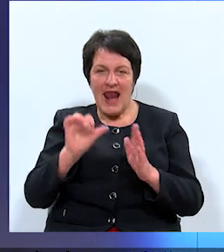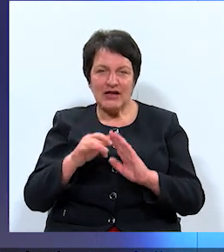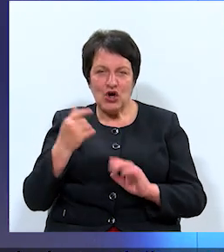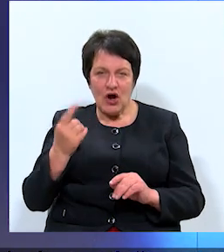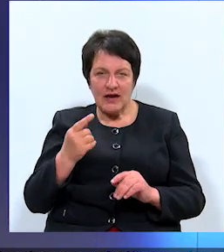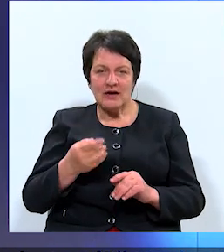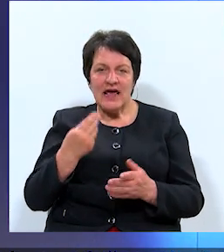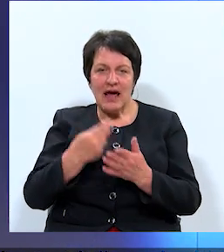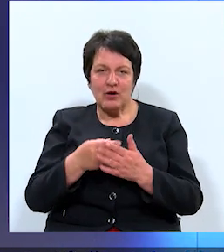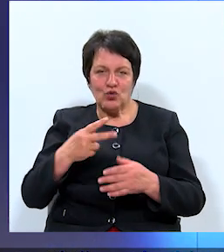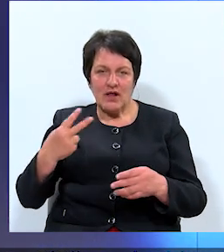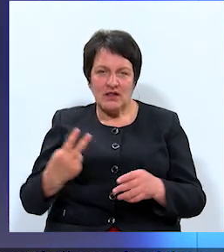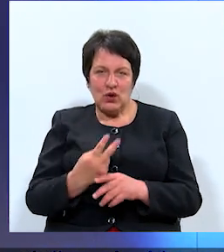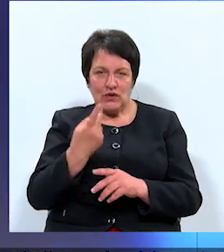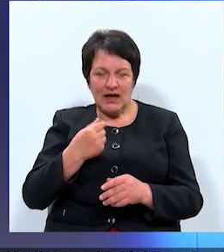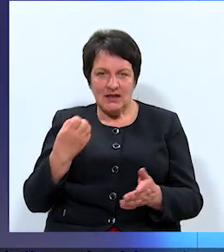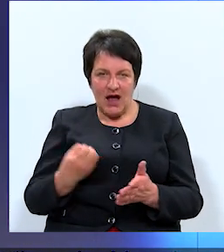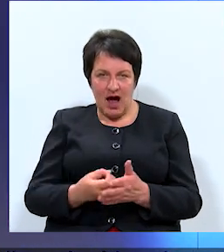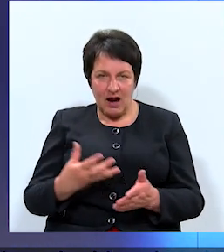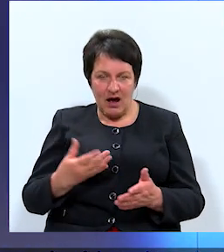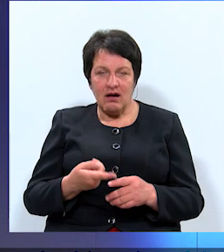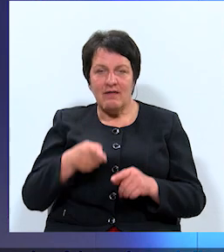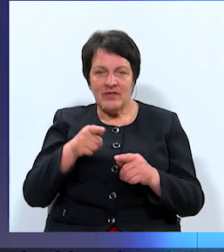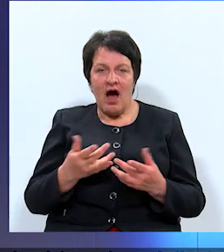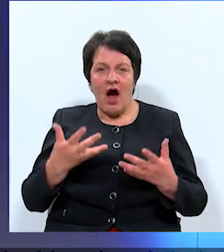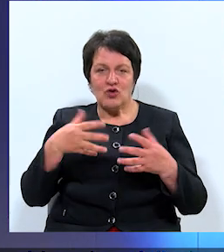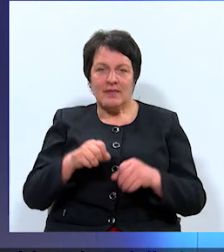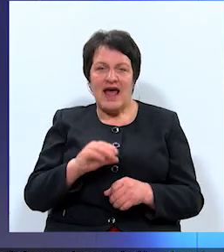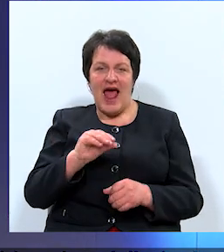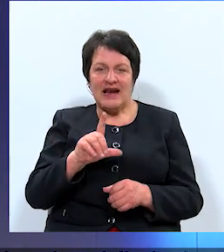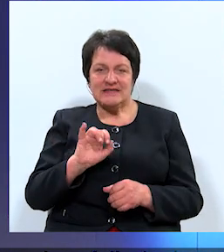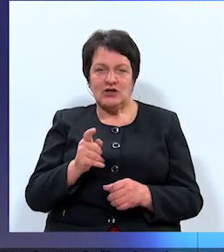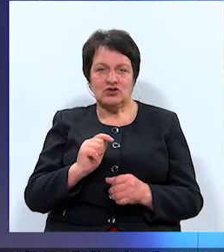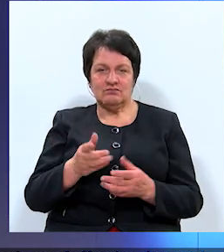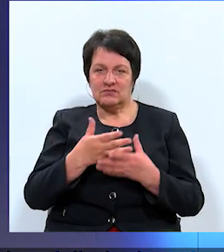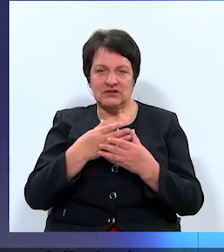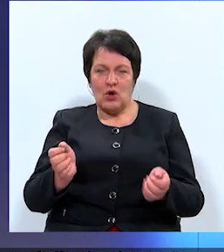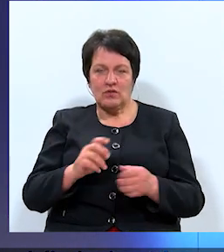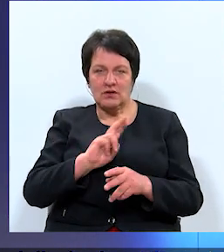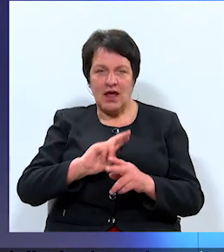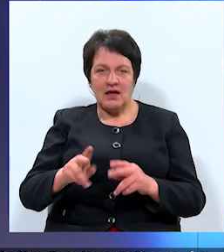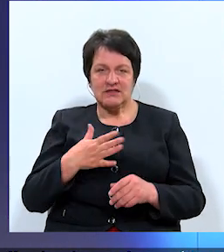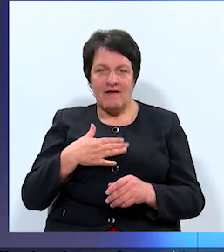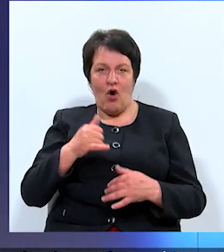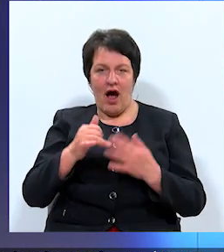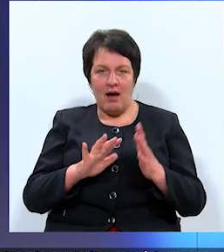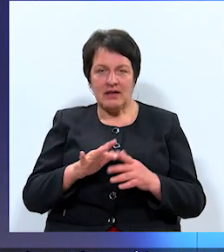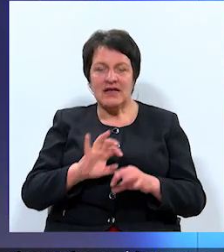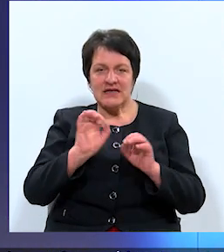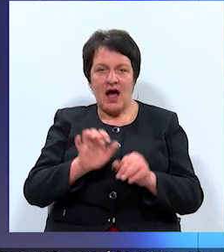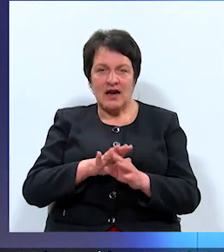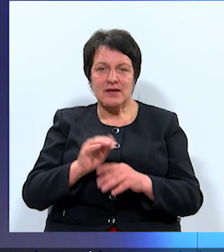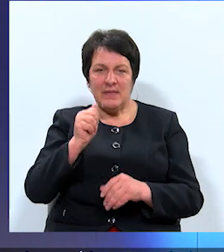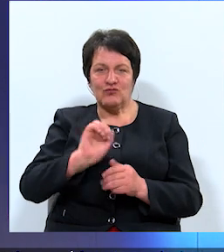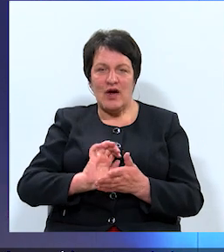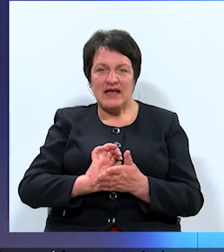iepērkotot divtikt dārgāk. Tā automātiski Elgsiņš zaudē savu amatu, jo sāk realizēt privāto iztumšanu no